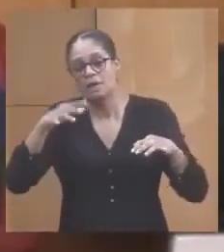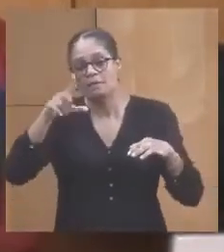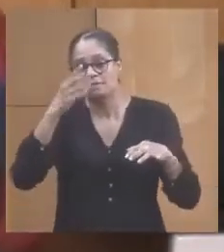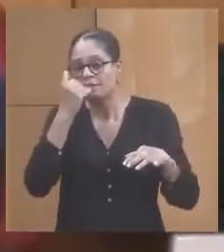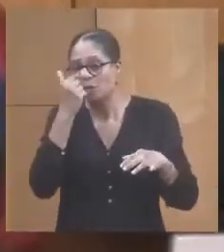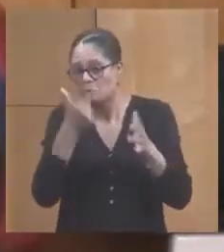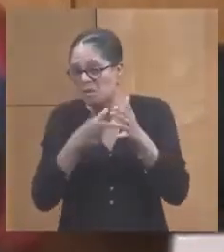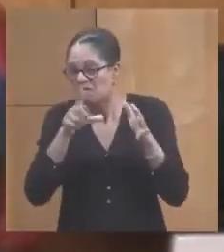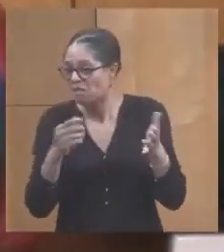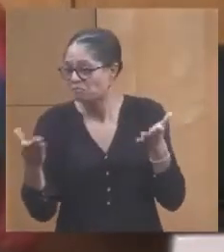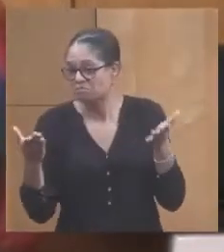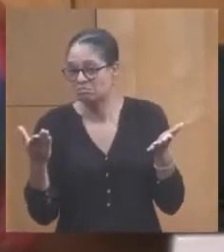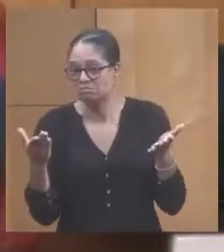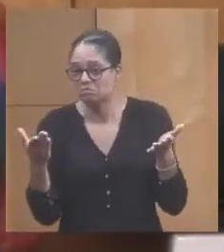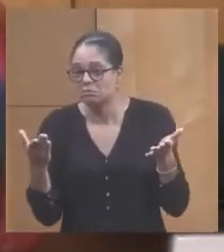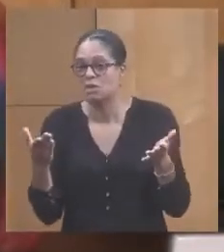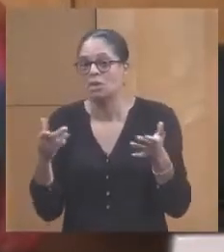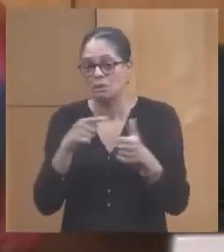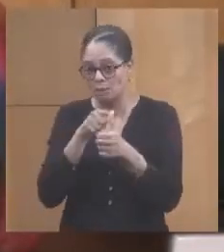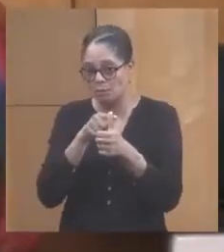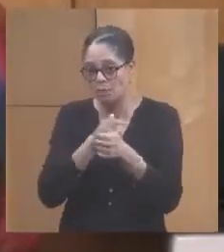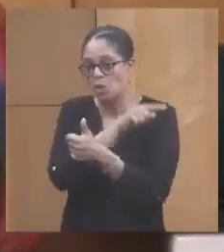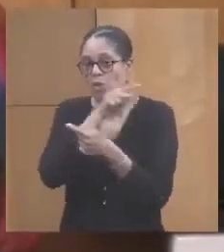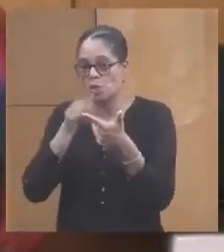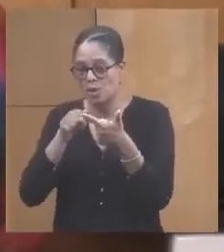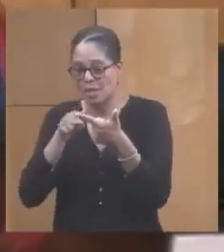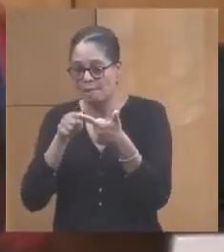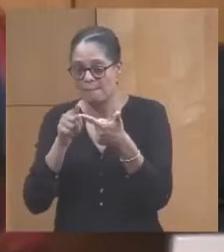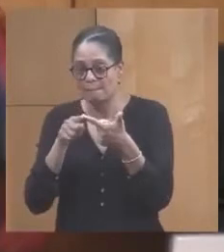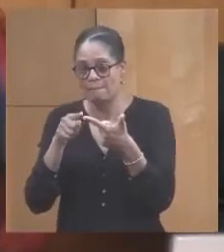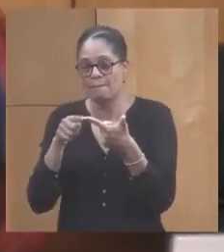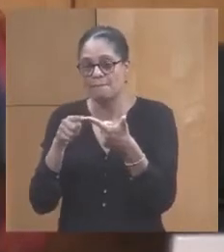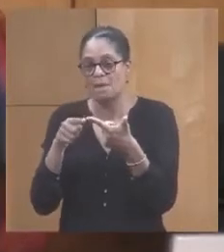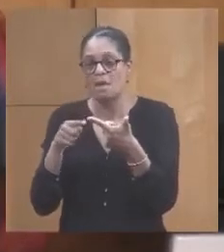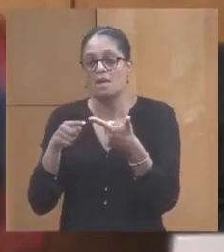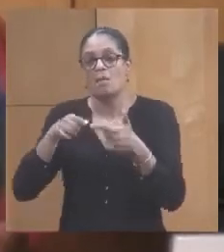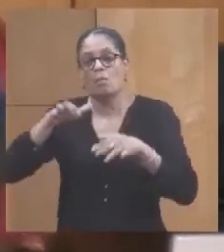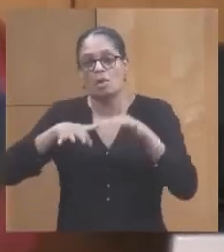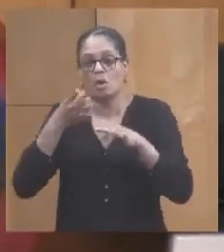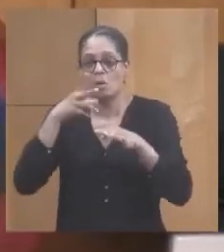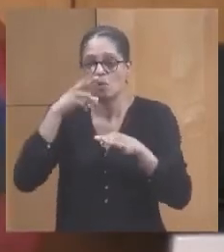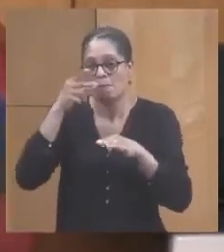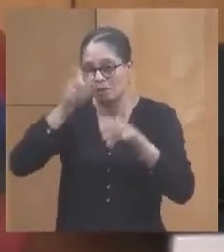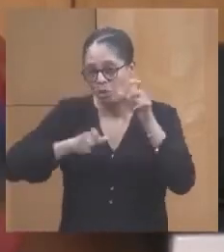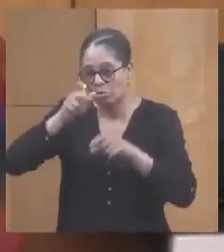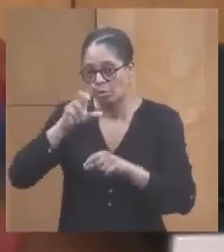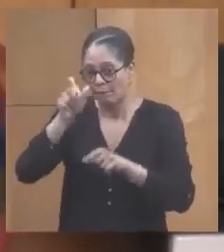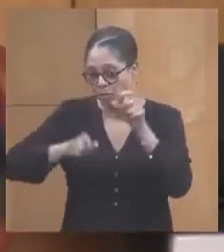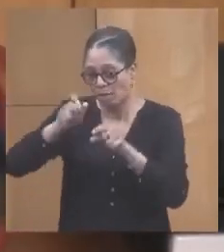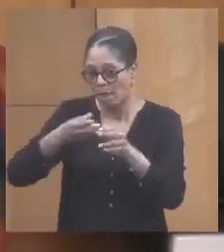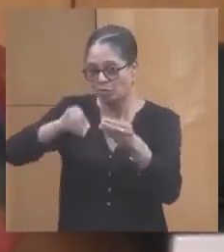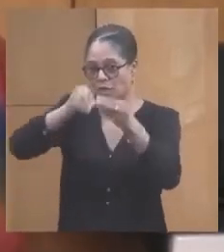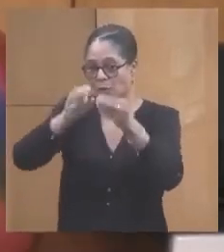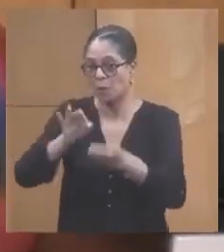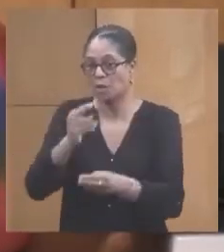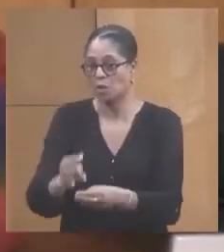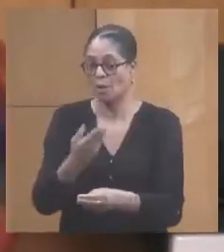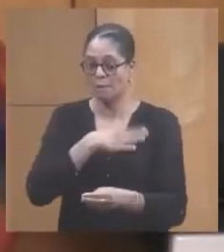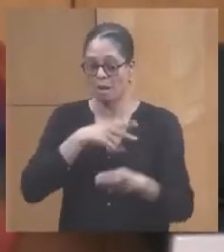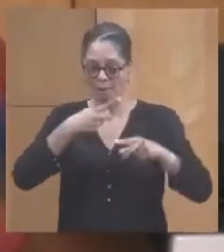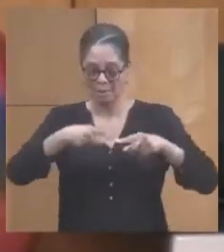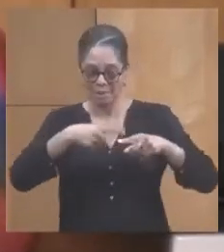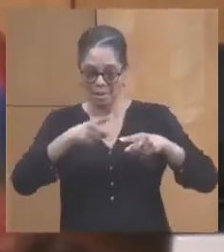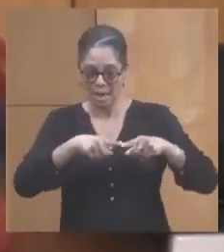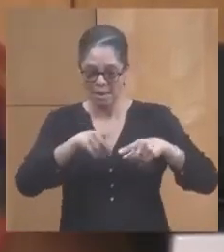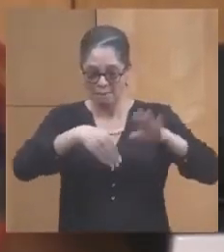2020. Et d'autre part, est-ce qu'il est prévu des moyens humains ? Parce qu'apparemment, aujourd'hui, lorsque le matériel dysfonctionne, c'est un